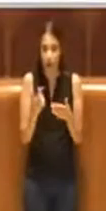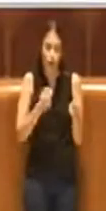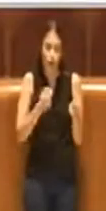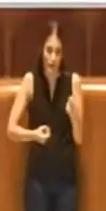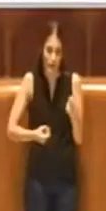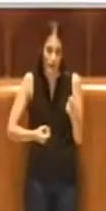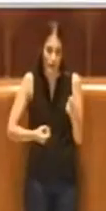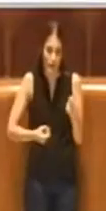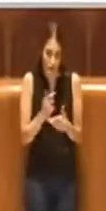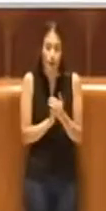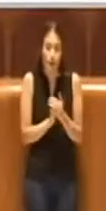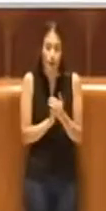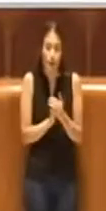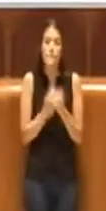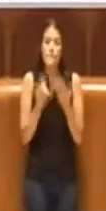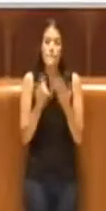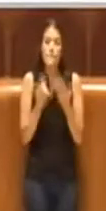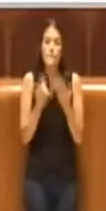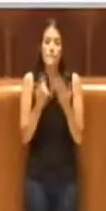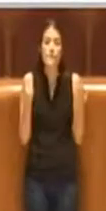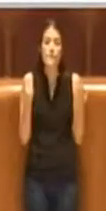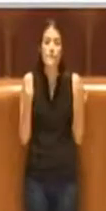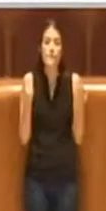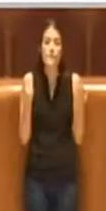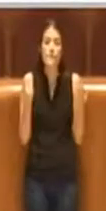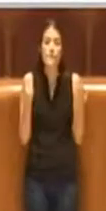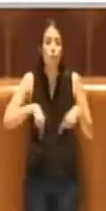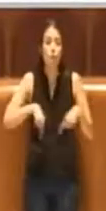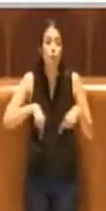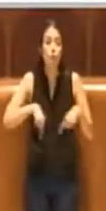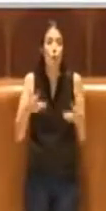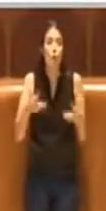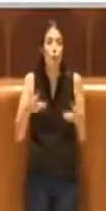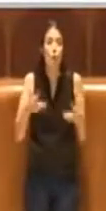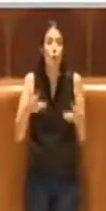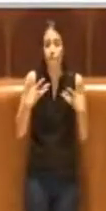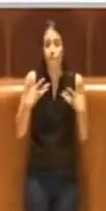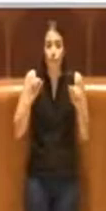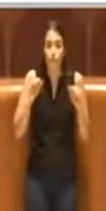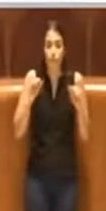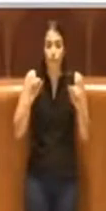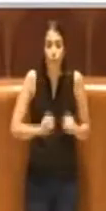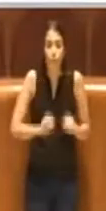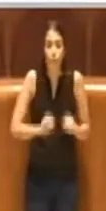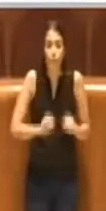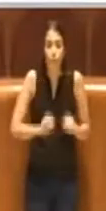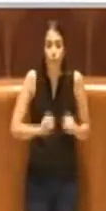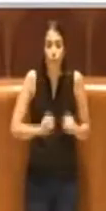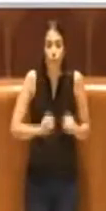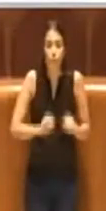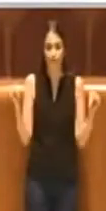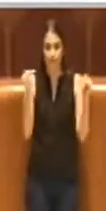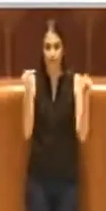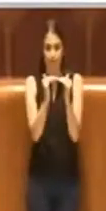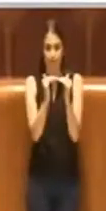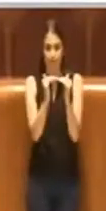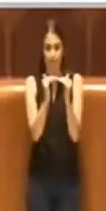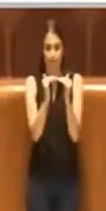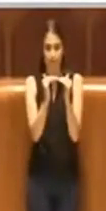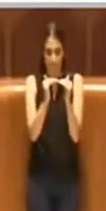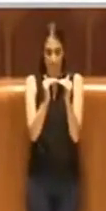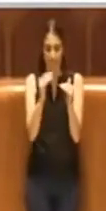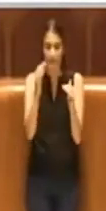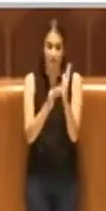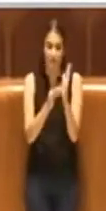Quindi noi anche in questo caso siamo contenti di poter allineare questi